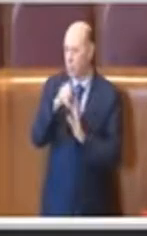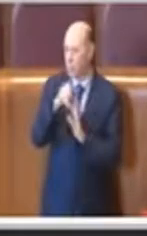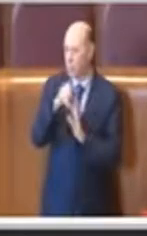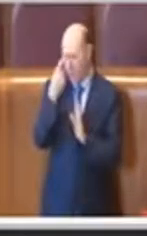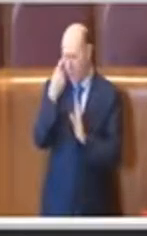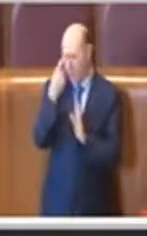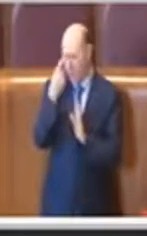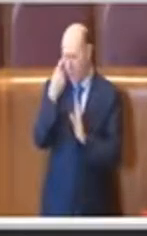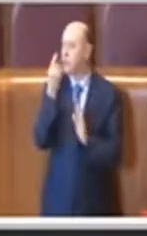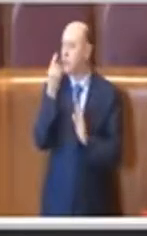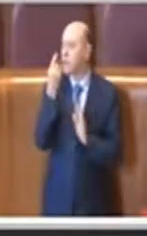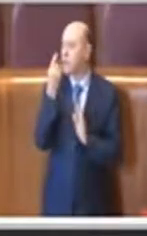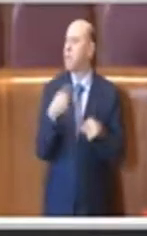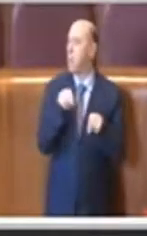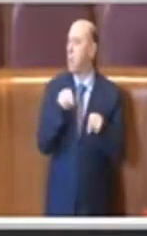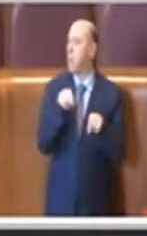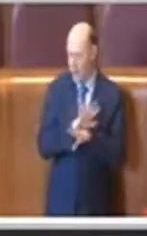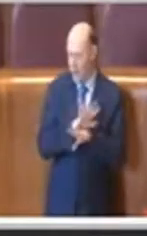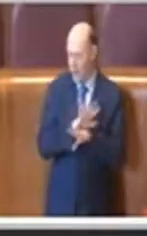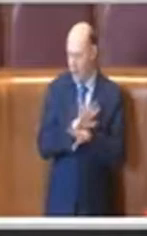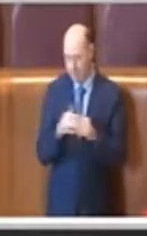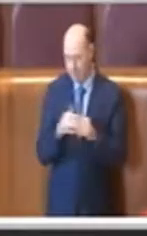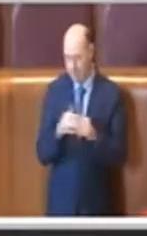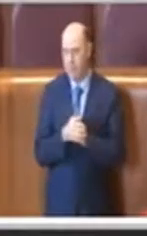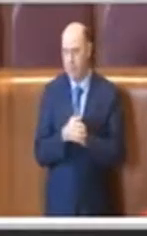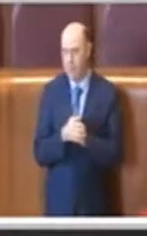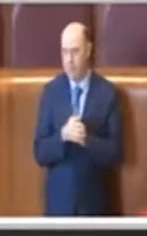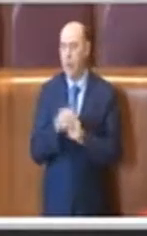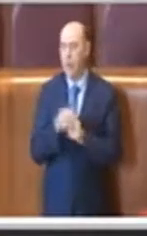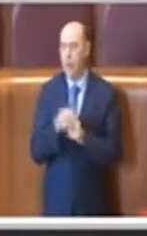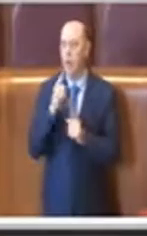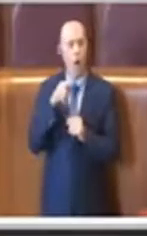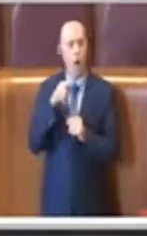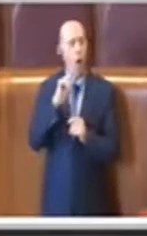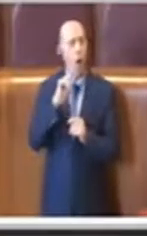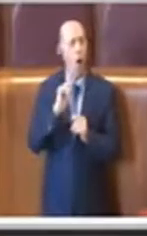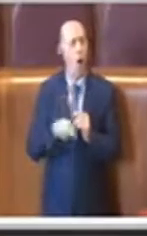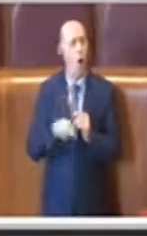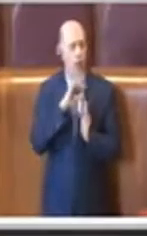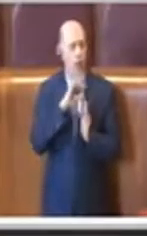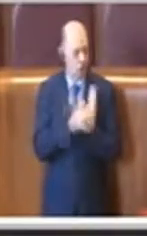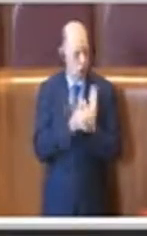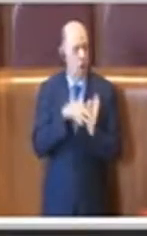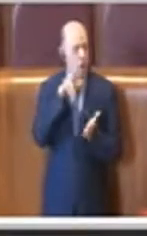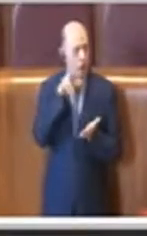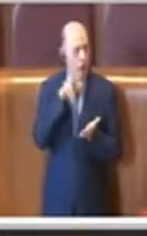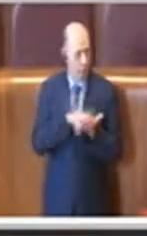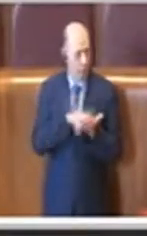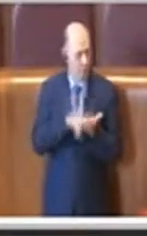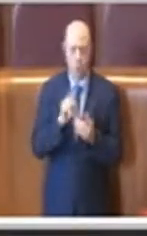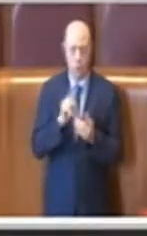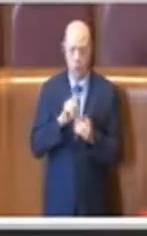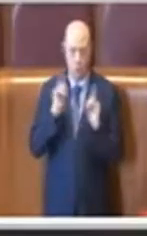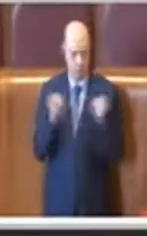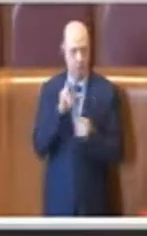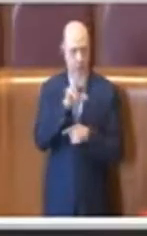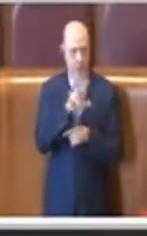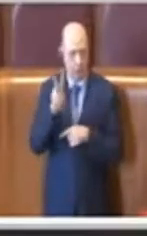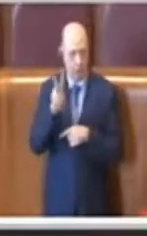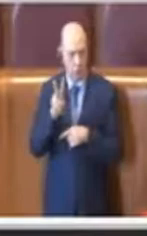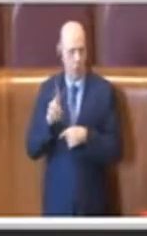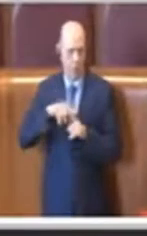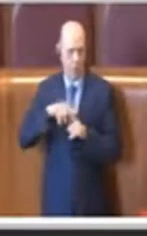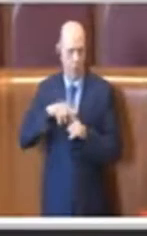stessimo ancora su quella. L'ordine del giorno è approvato unanimemente, 32 su 32. Grazie.